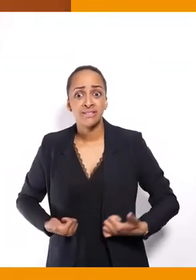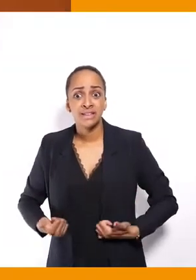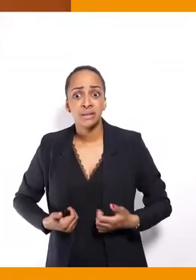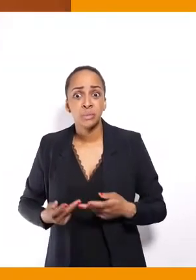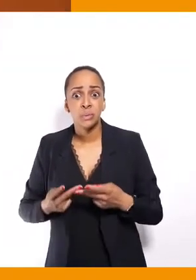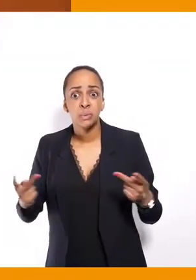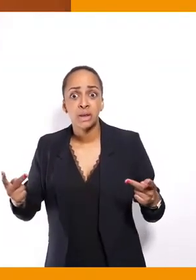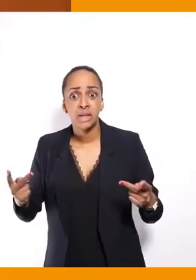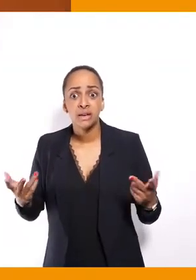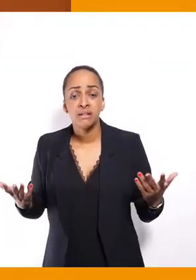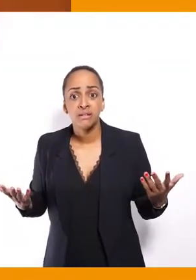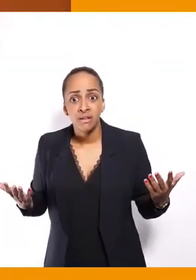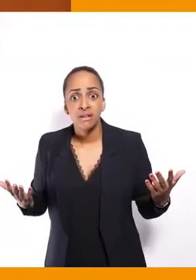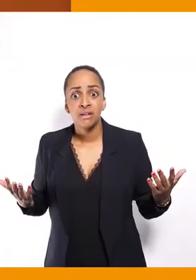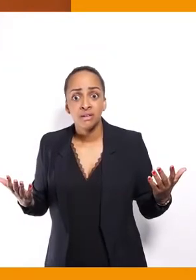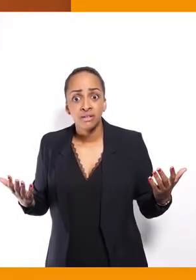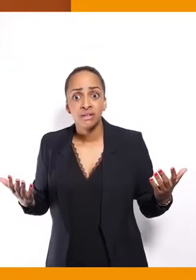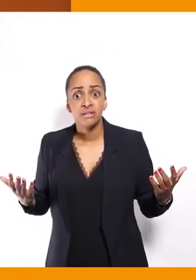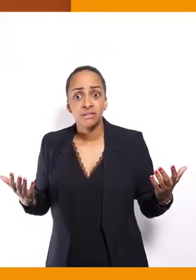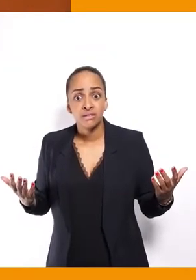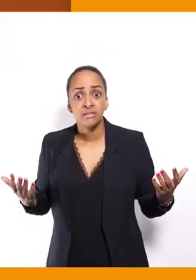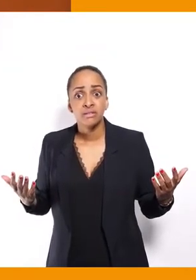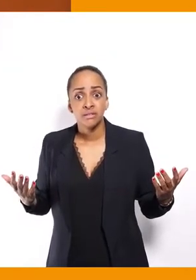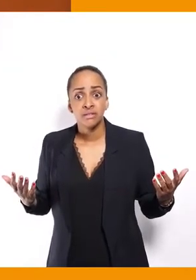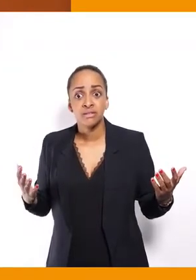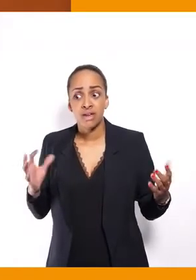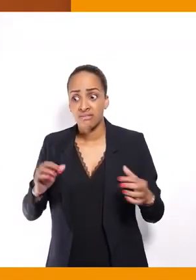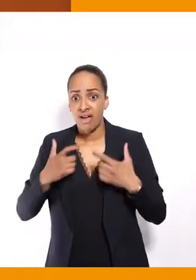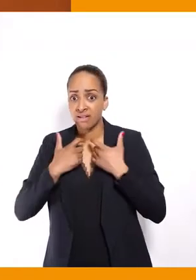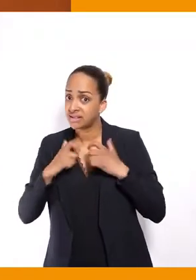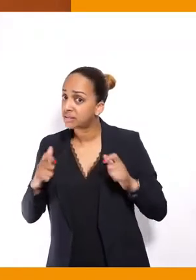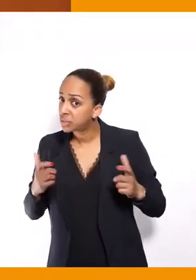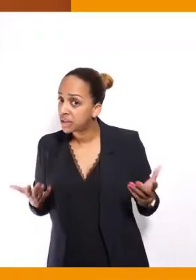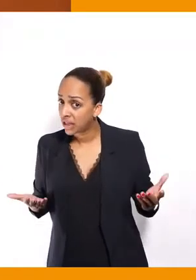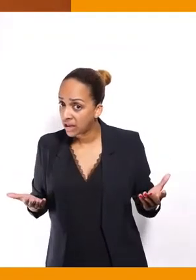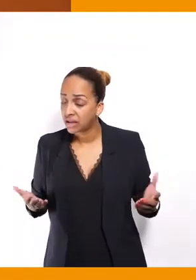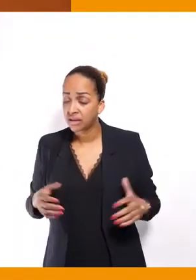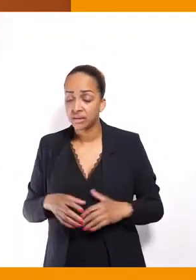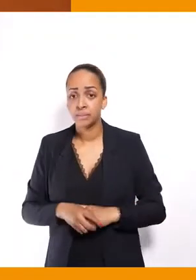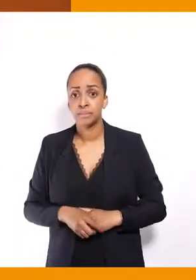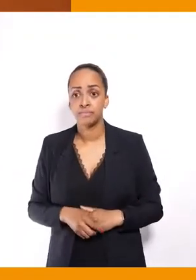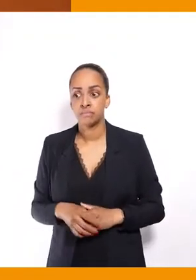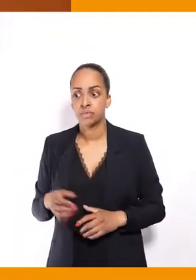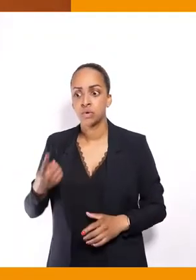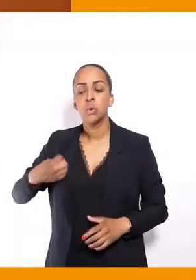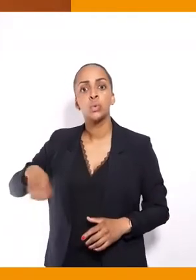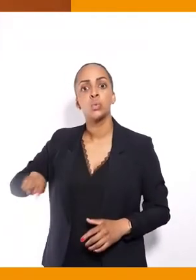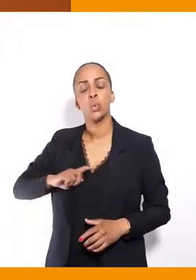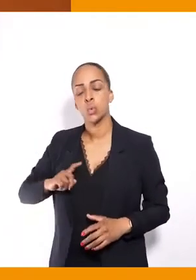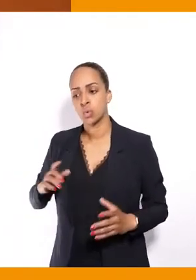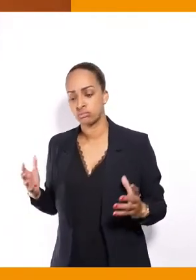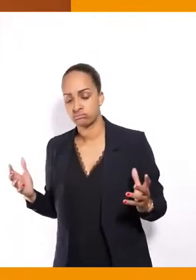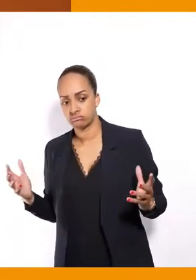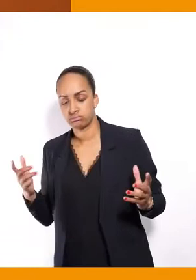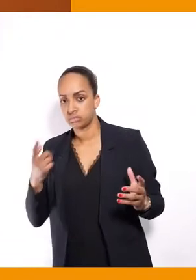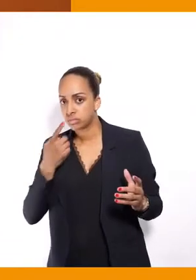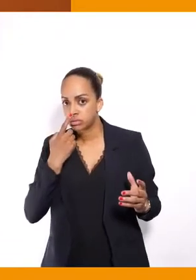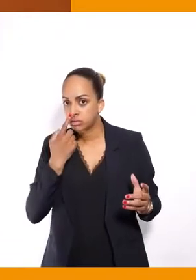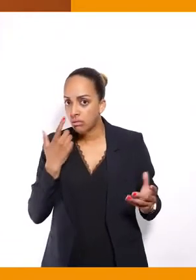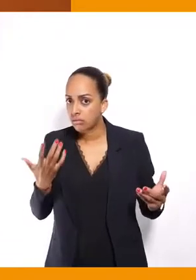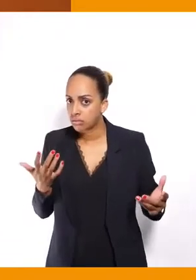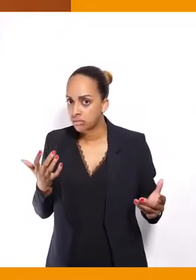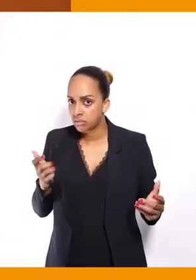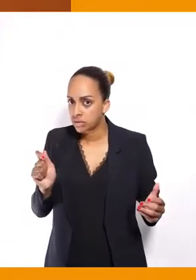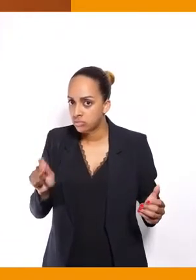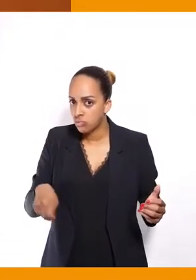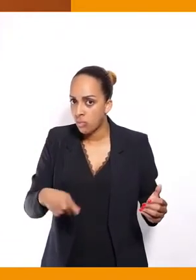pour lesquels nous attendrons qu'ils soient eux-mêmes exemplaires en matière d'accessibilité. Donc, il nous semble normal que des candidats,